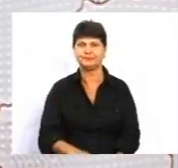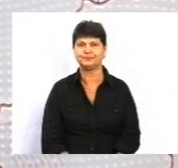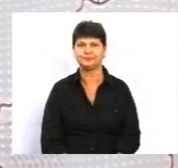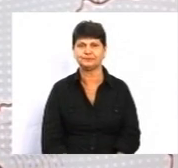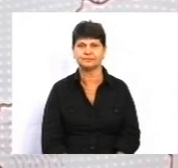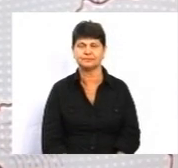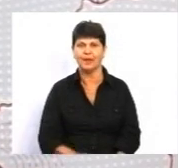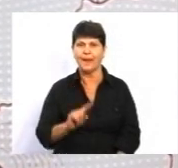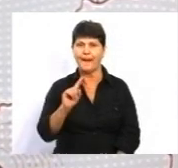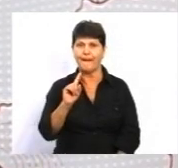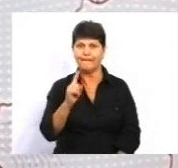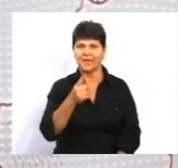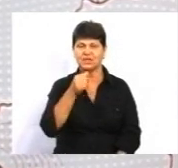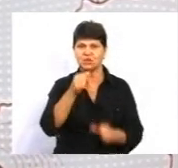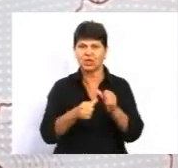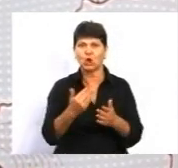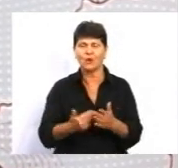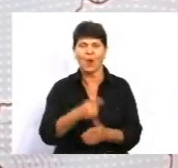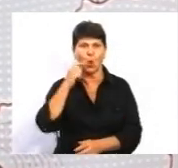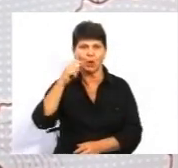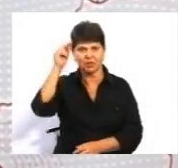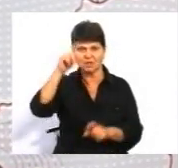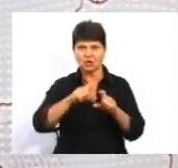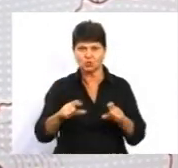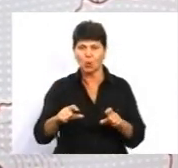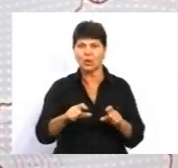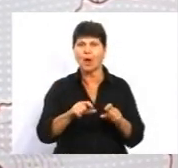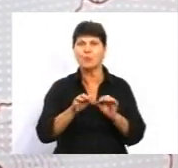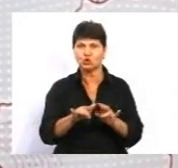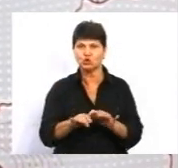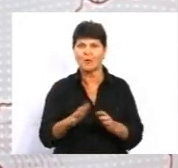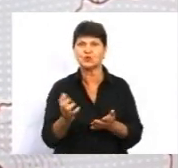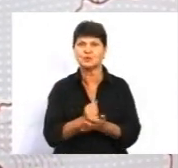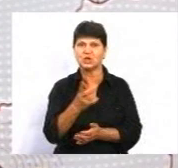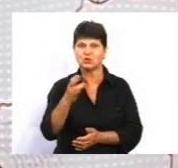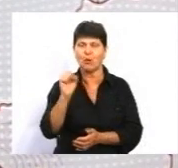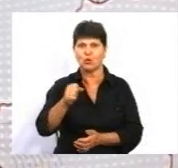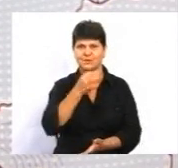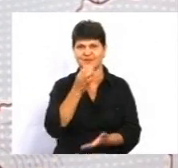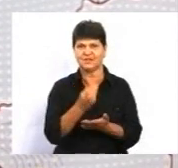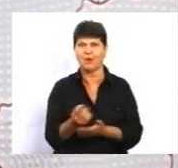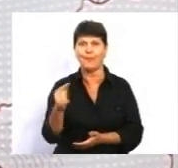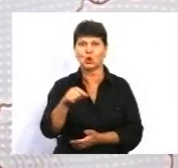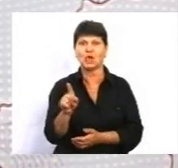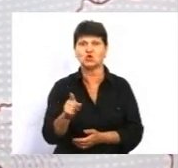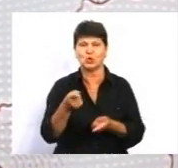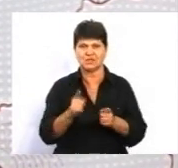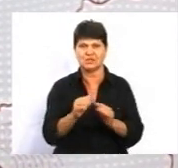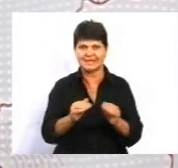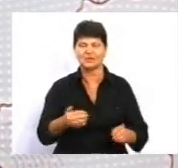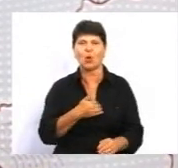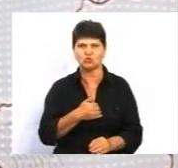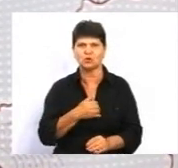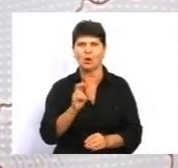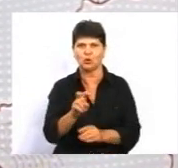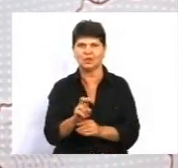Перший рік нової української школи пройшов успішно. Ми можемо звітувати про те, що дійсно діти хочуть йти в школу.